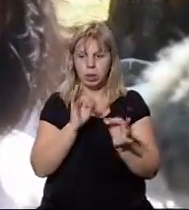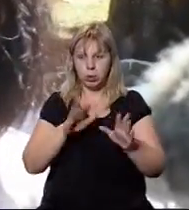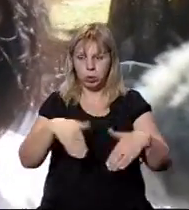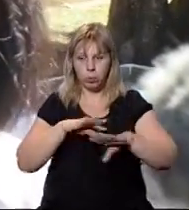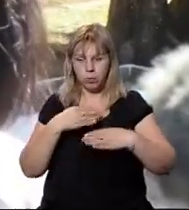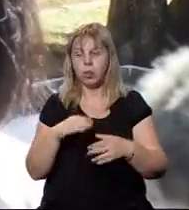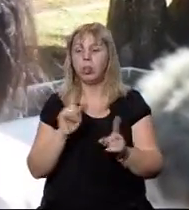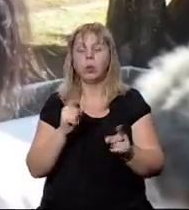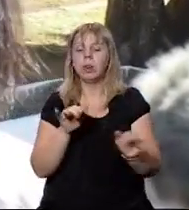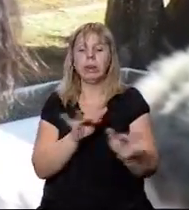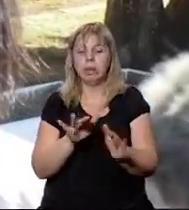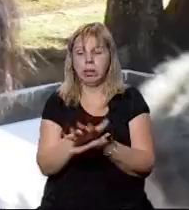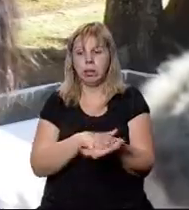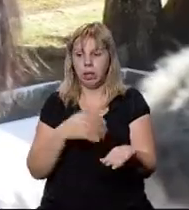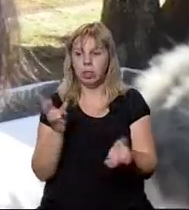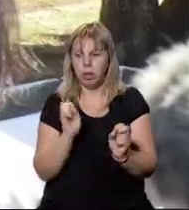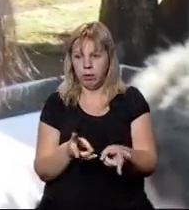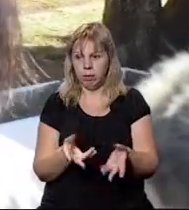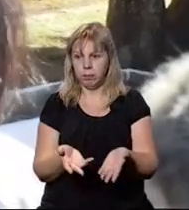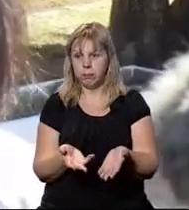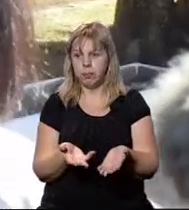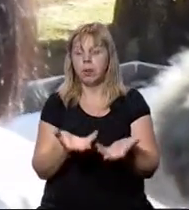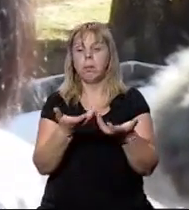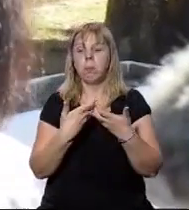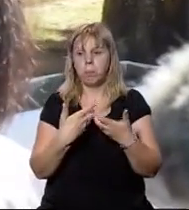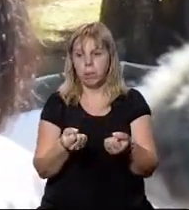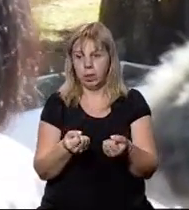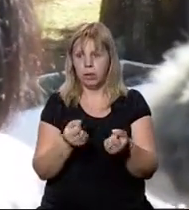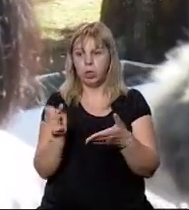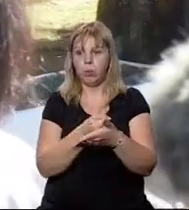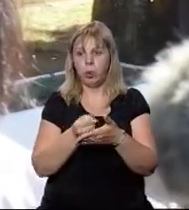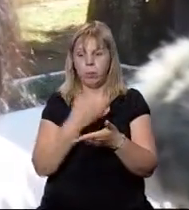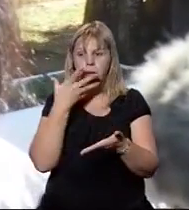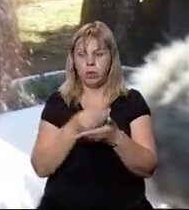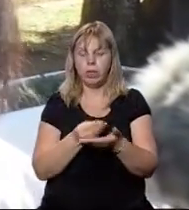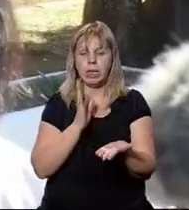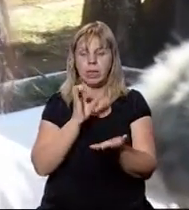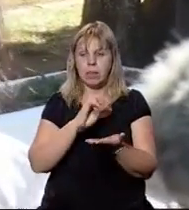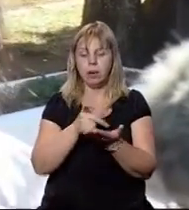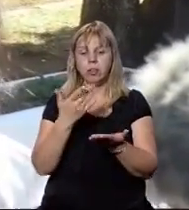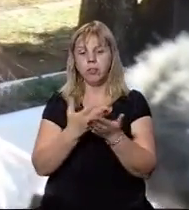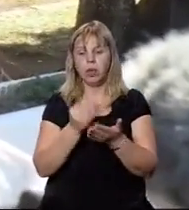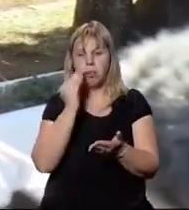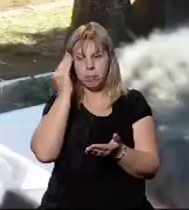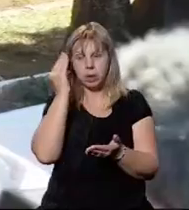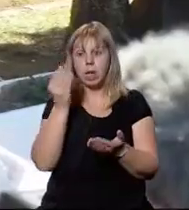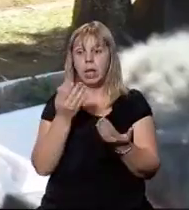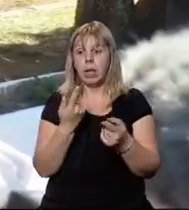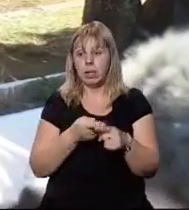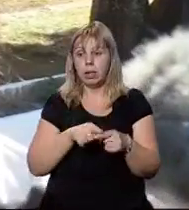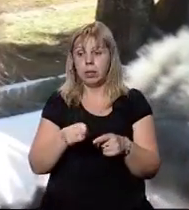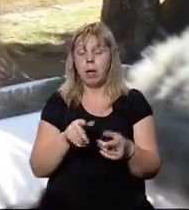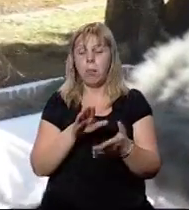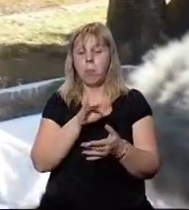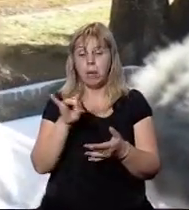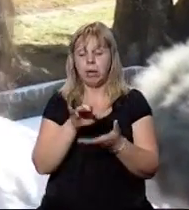які би нам дії ще прийняти, щоб добитися своєї цілі, своєї мети. Ну і от цей